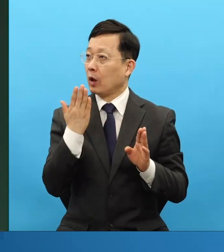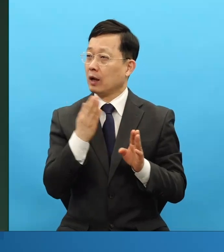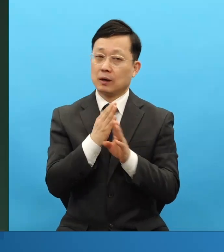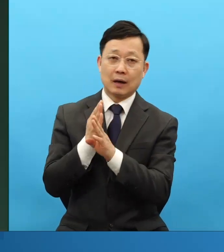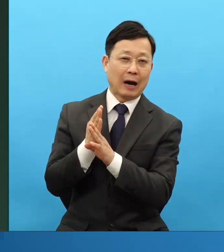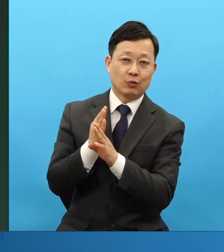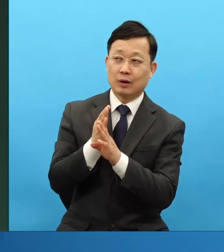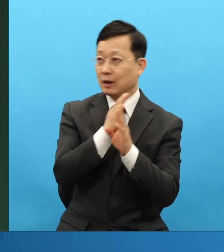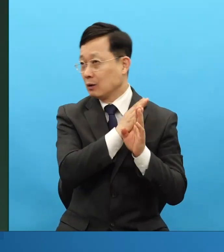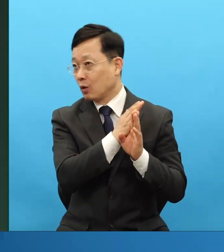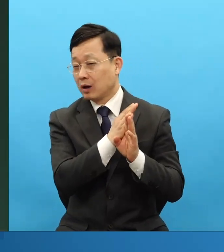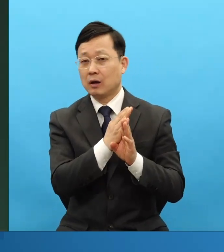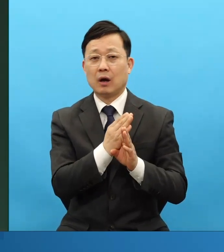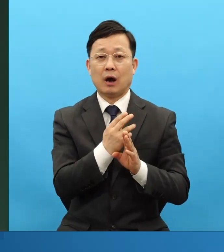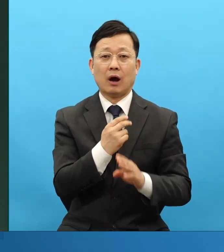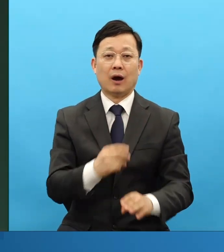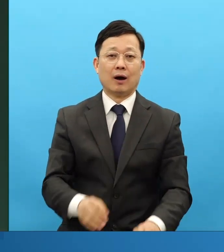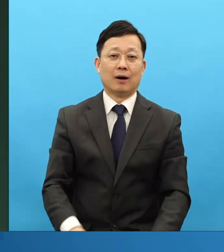하면 됩니다.